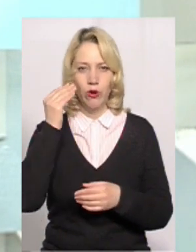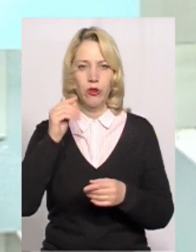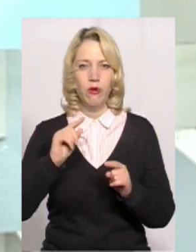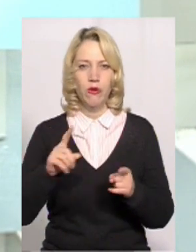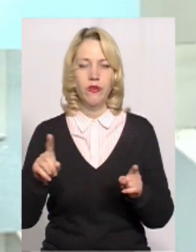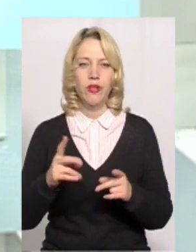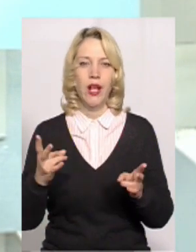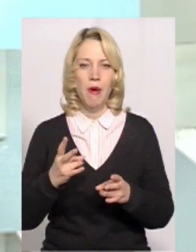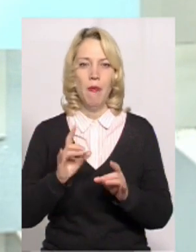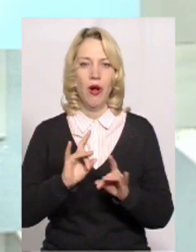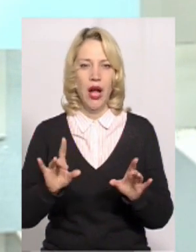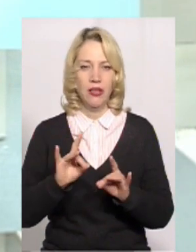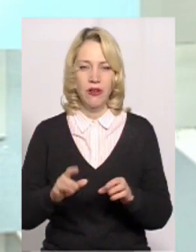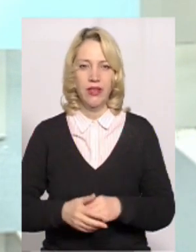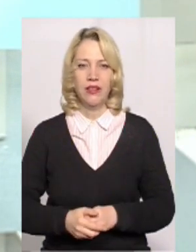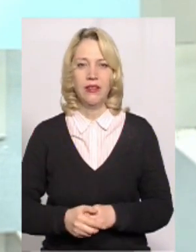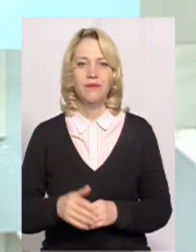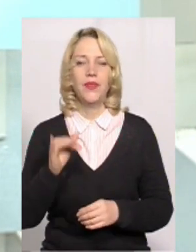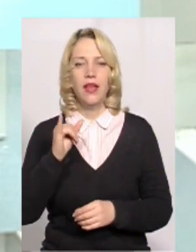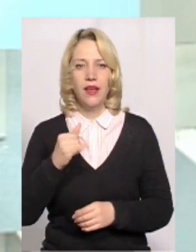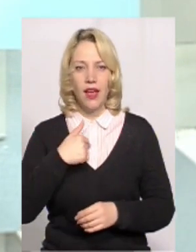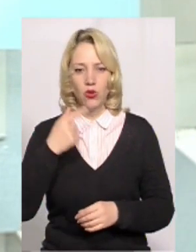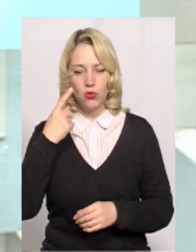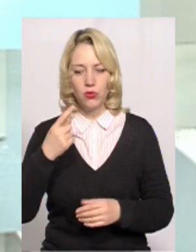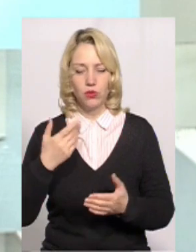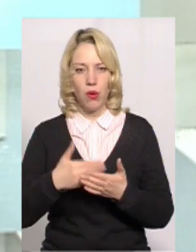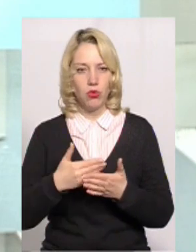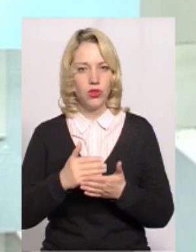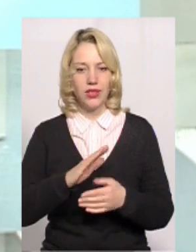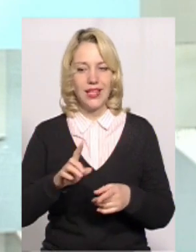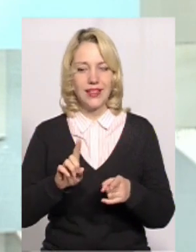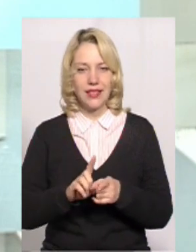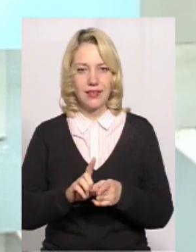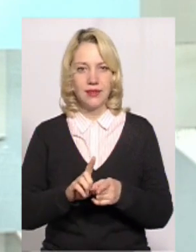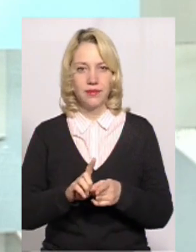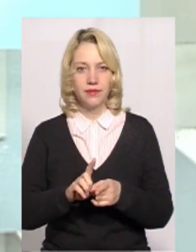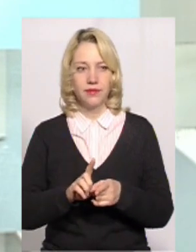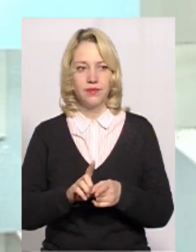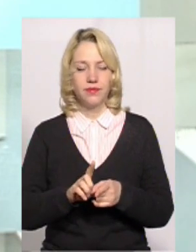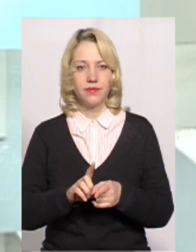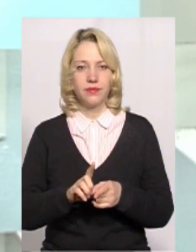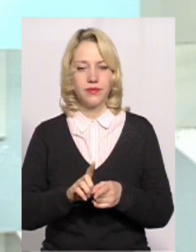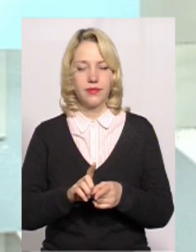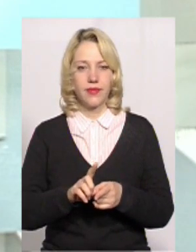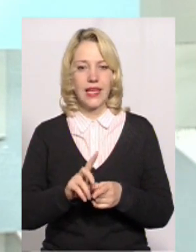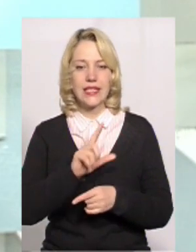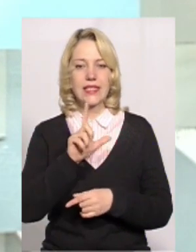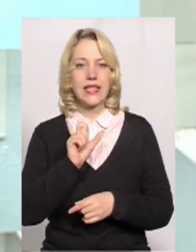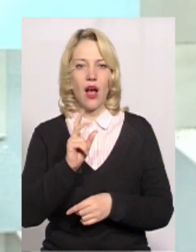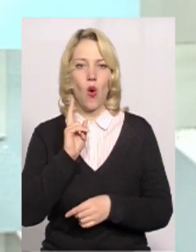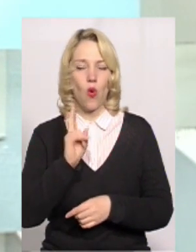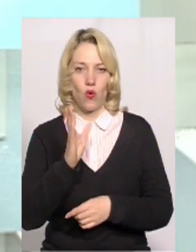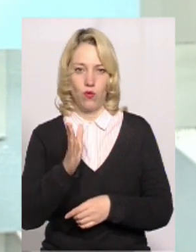тому що потрібно пояснювати, я, мабуть, думаю, не стільки те, за кого потрібно